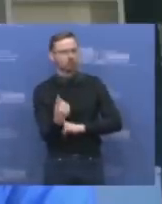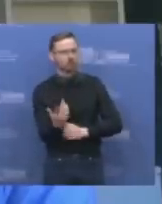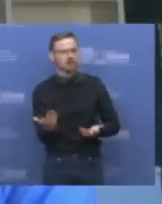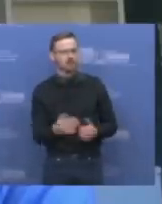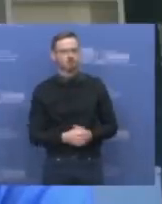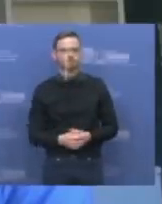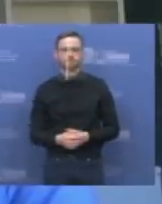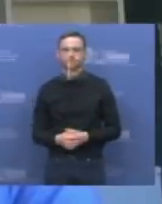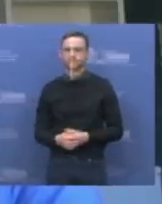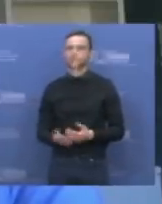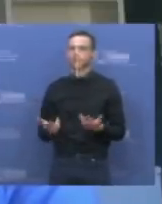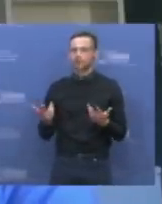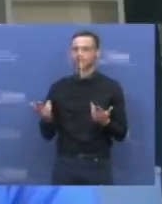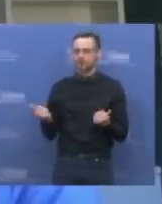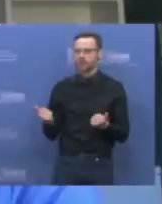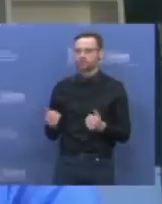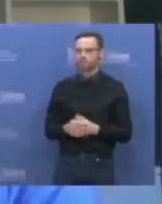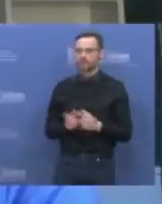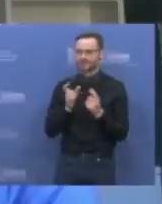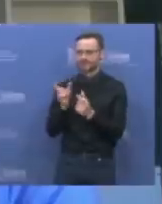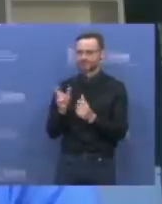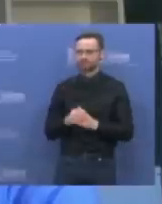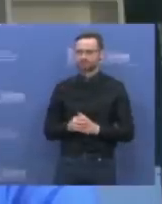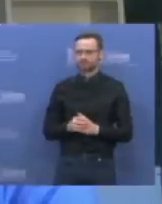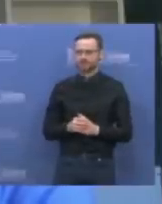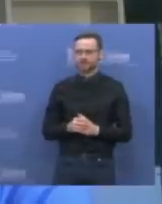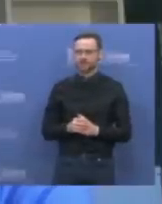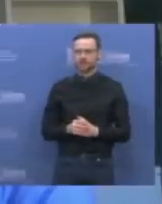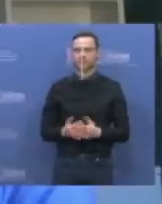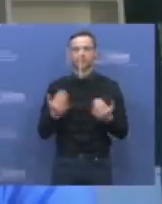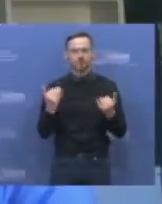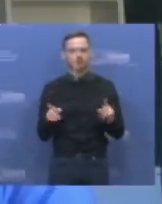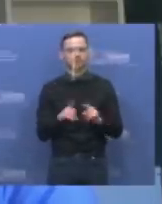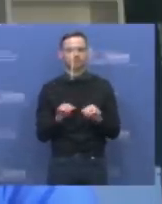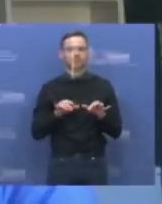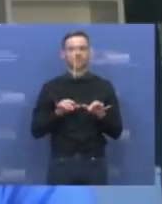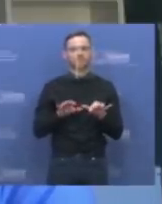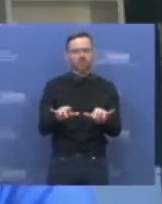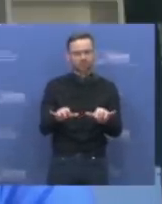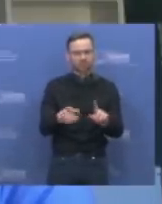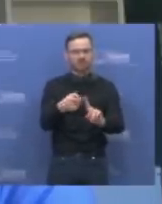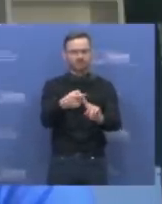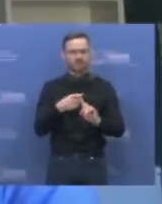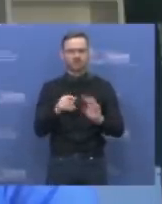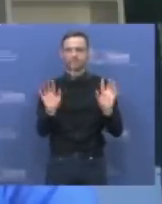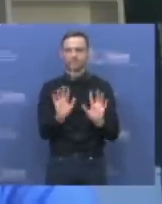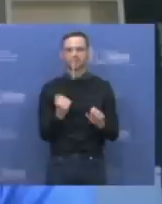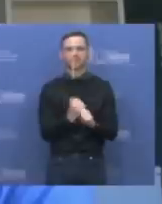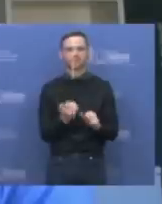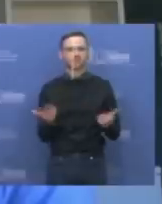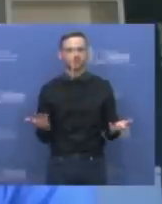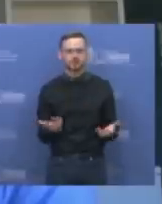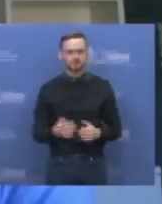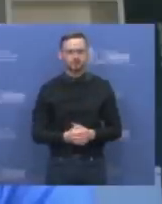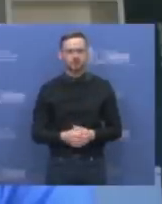Taip, tai reiškia yra du keliai, kaip mes galime dabar išvengti šitos viruso infekcijos. Viena yra tai,